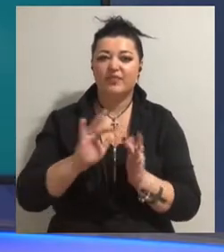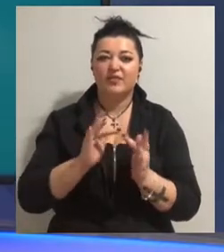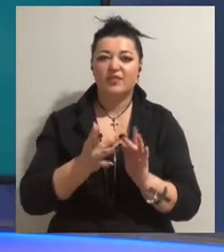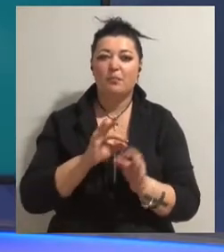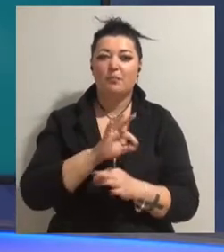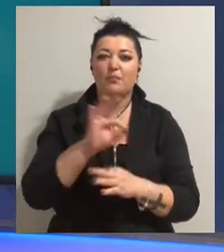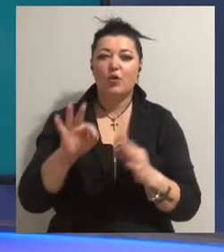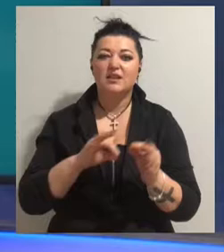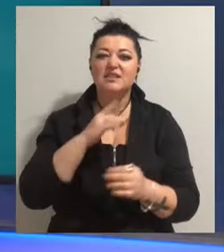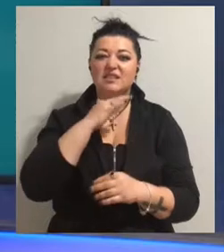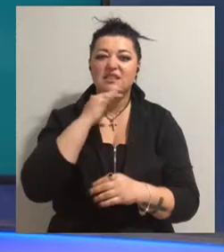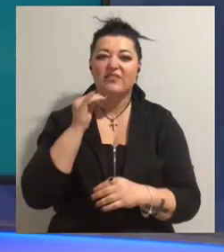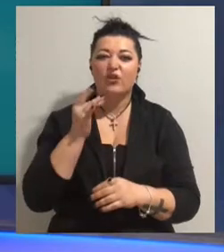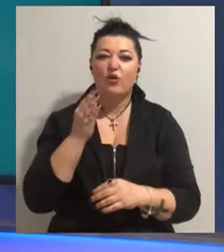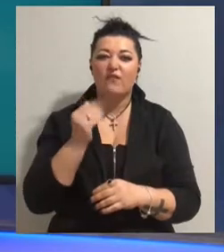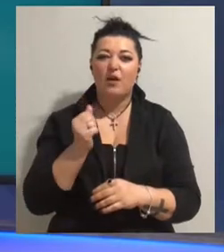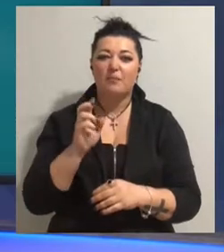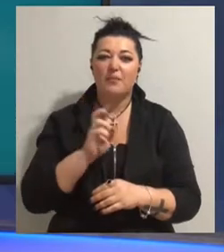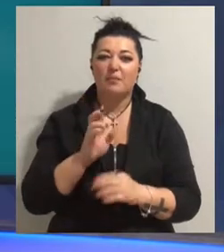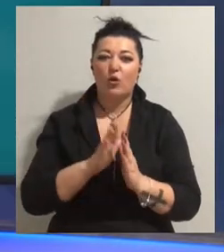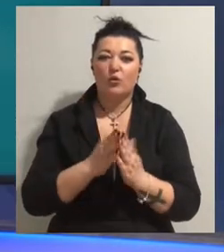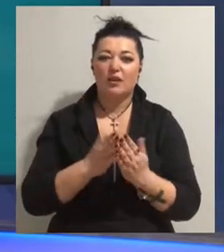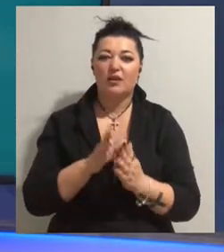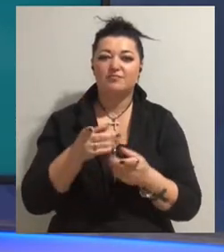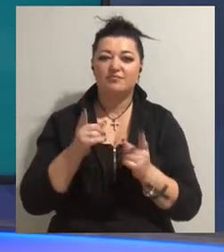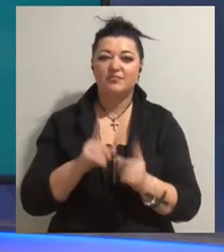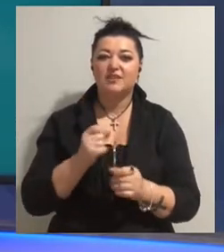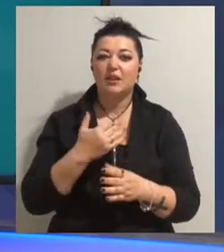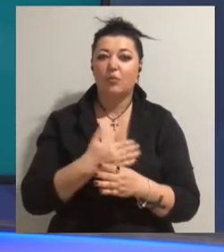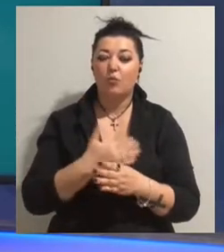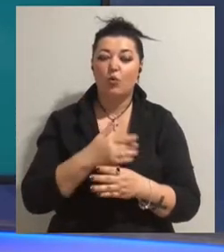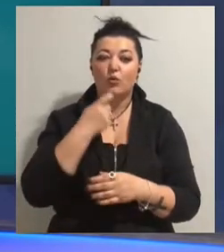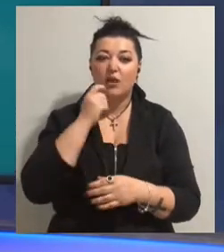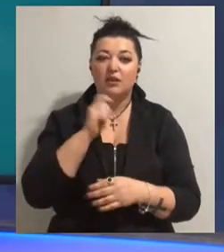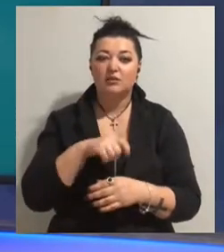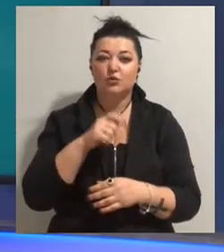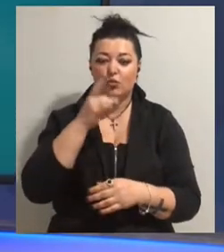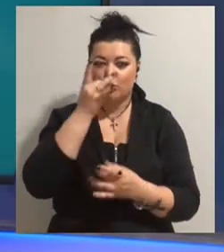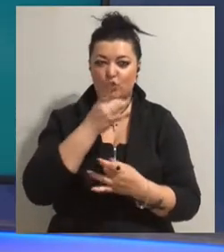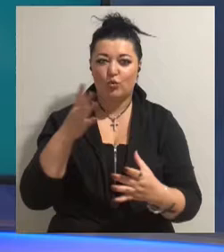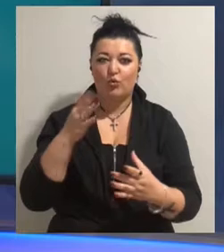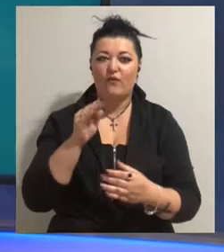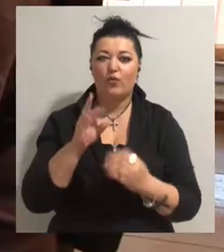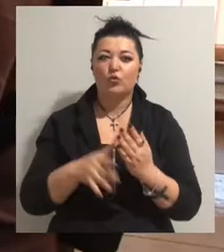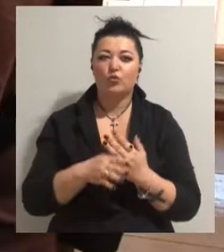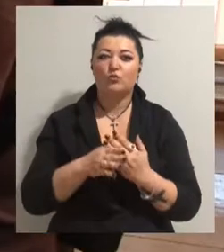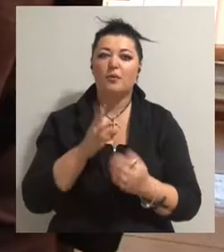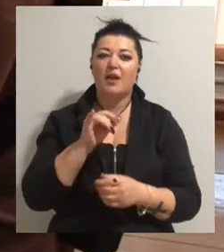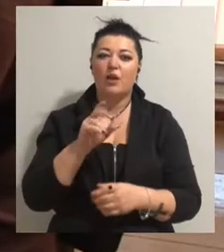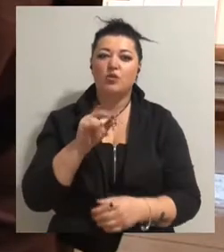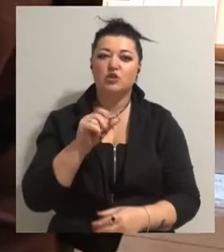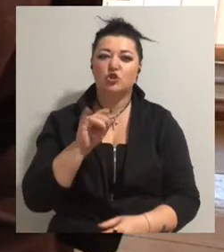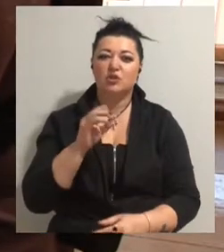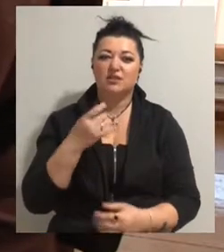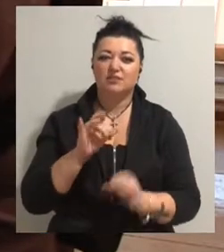«Цифрова бібліотека» здійснили за допомогою Українського культурного фонду. Подробиці розповість Сергій Козачинський. У